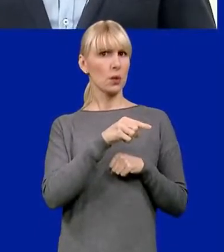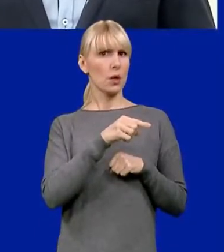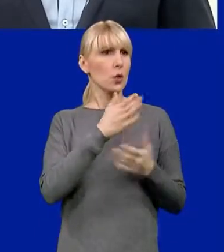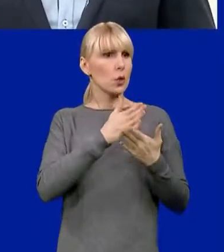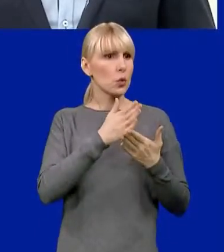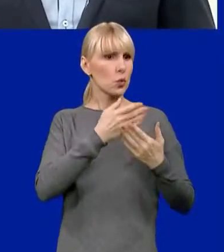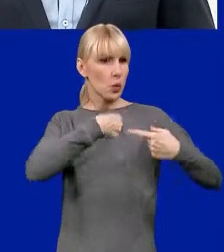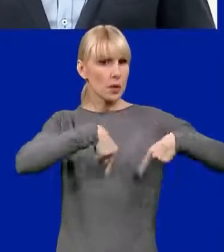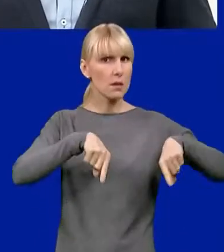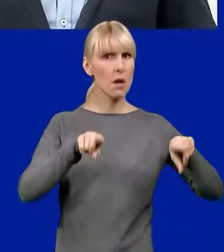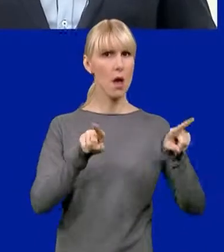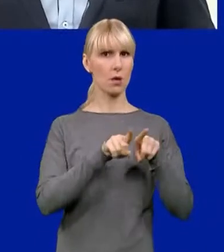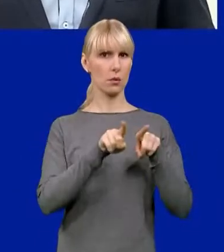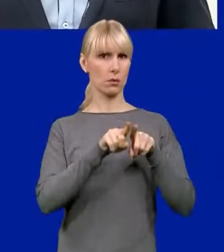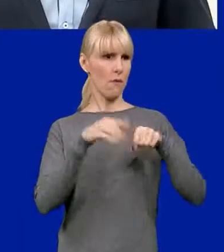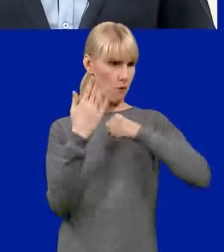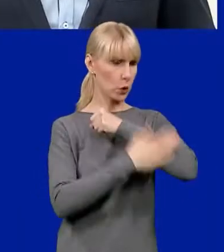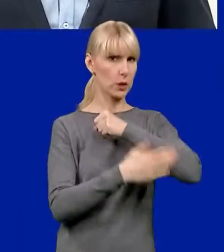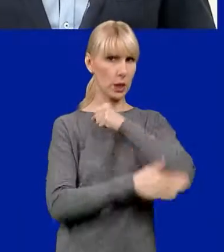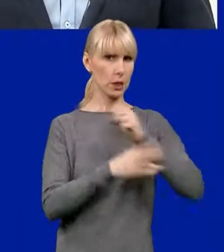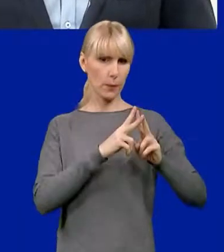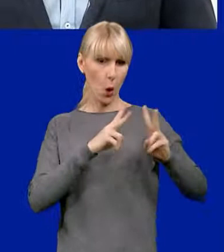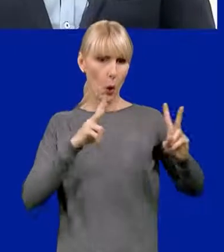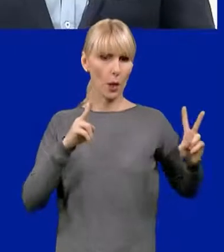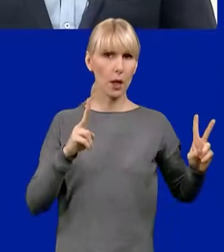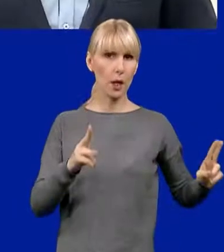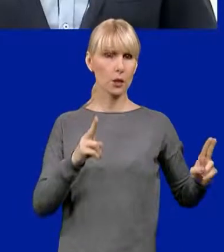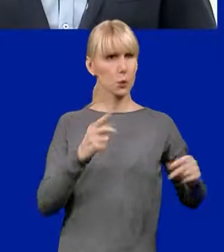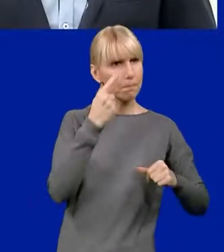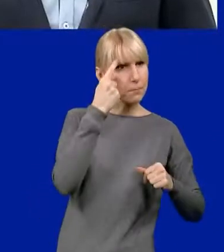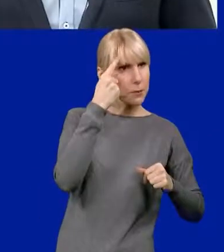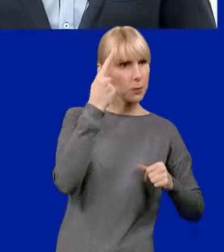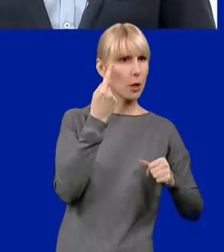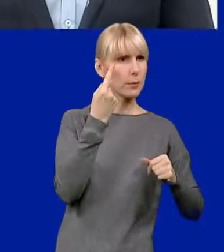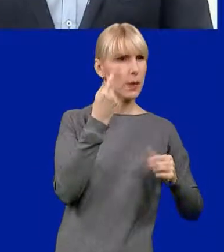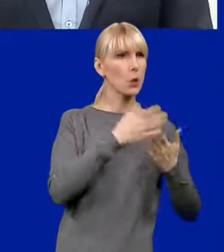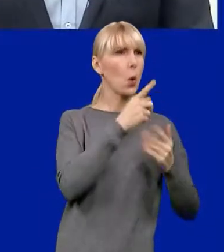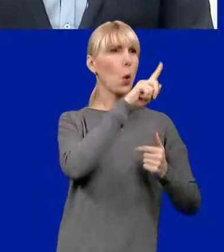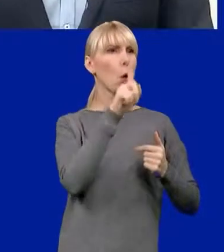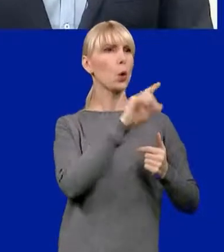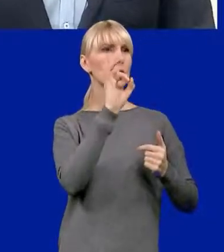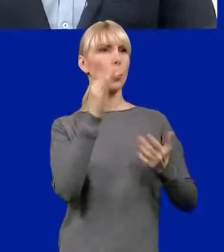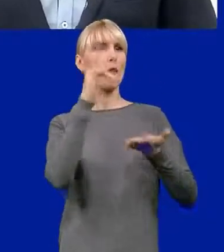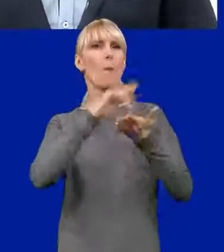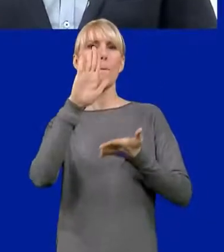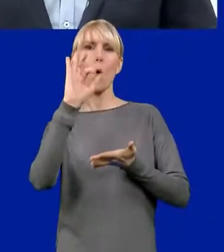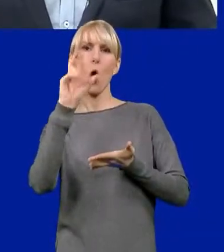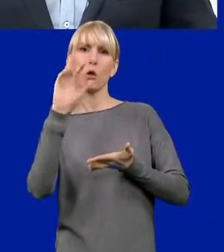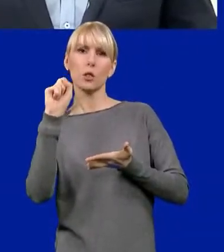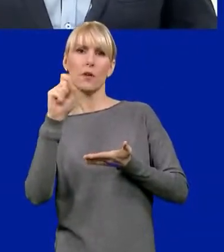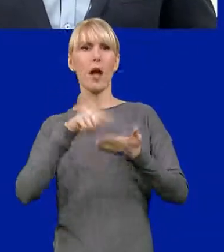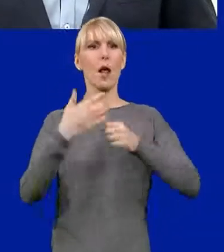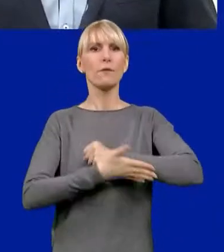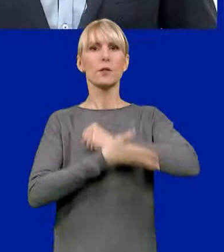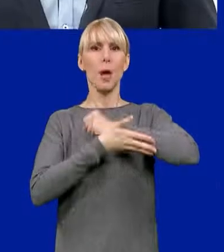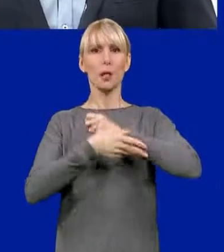zrealizowaliśmy w ostatnim okresie programowania. Tutaj przypomnę nasze słynne ZOF Borysewie, ale i także wsparcie dla fryzjerów,